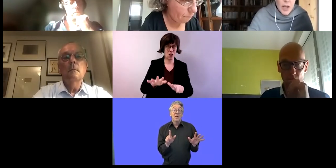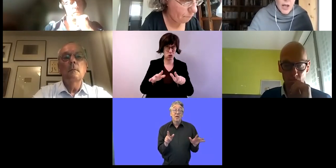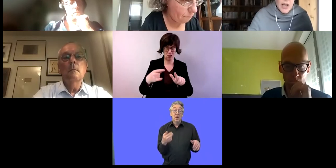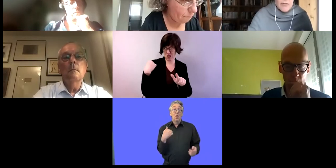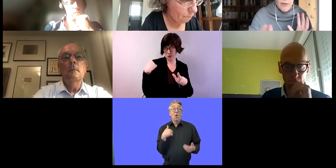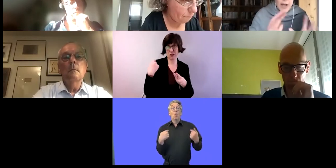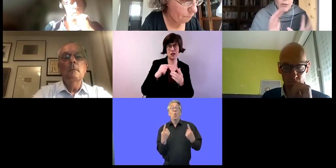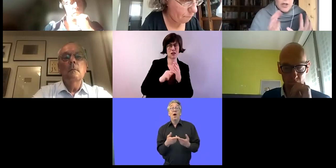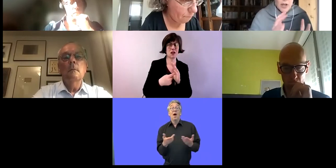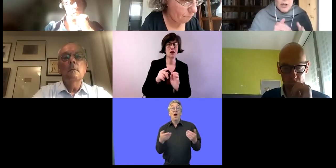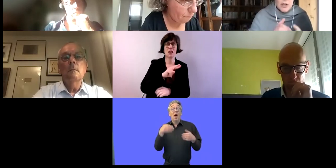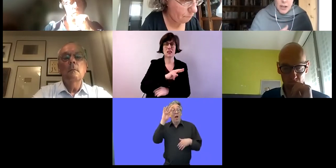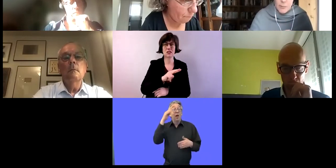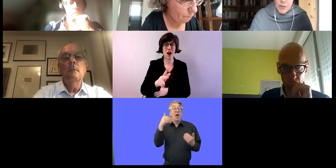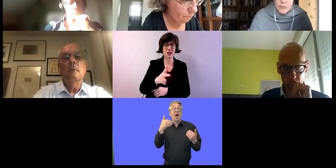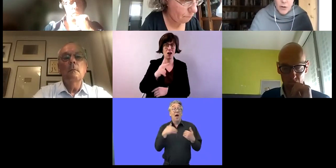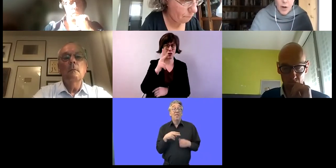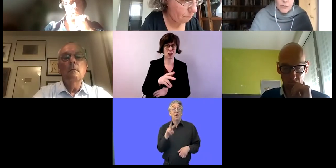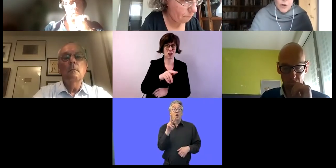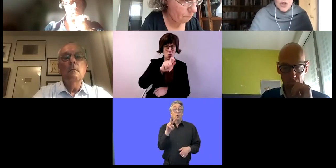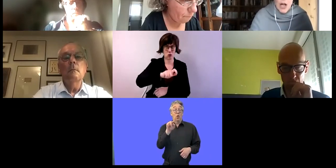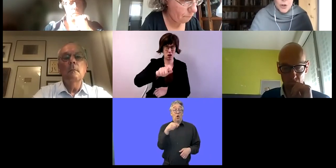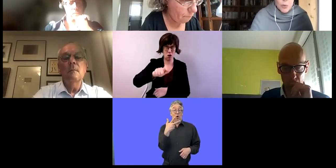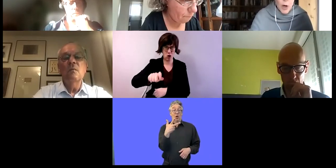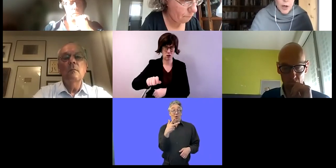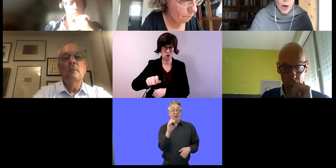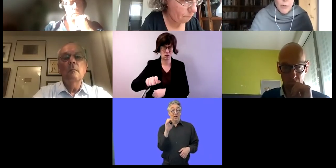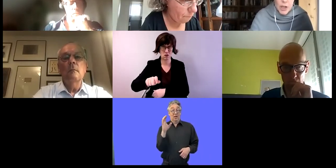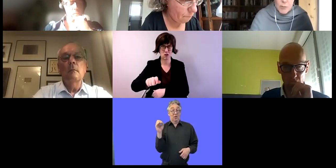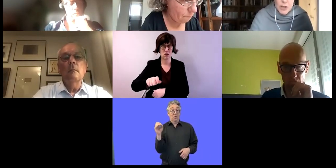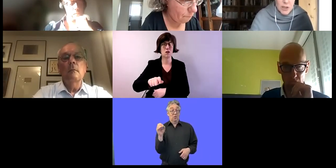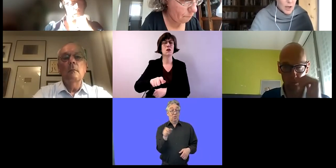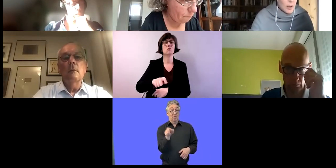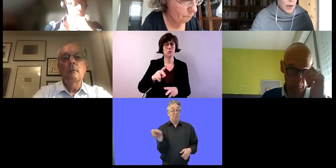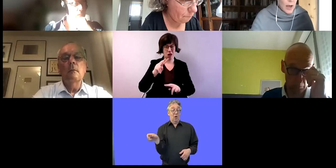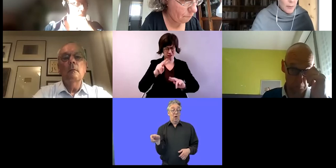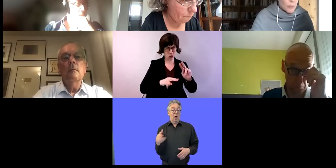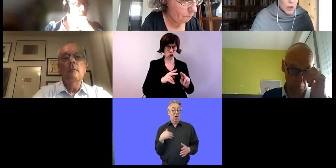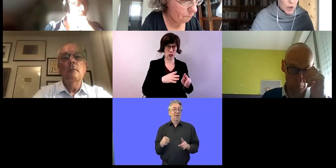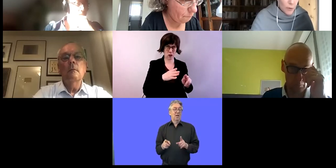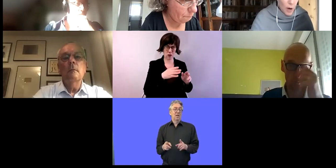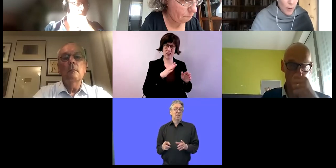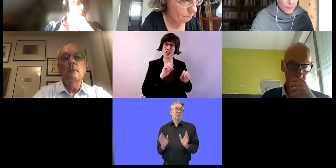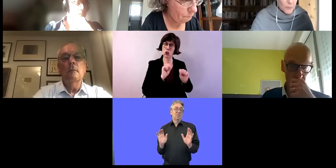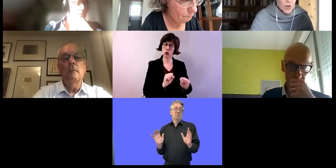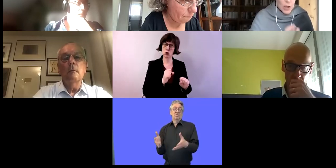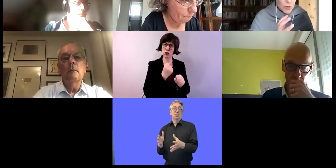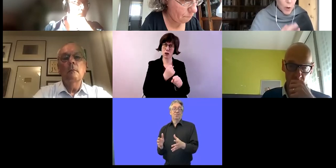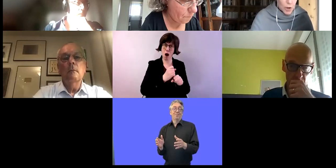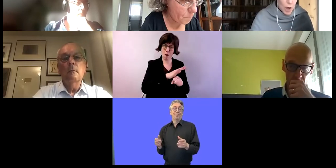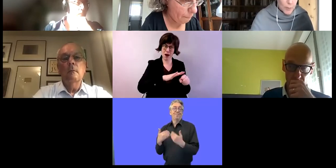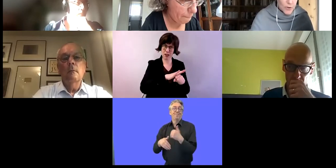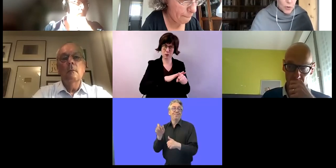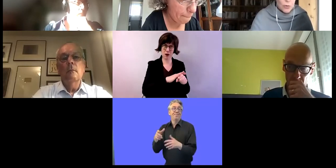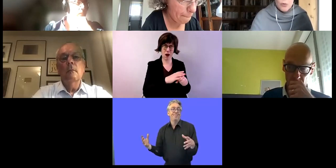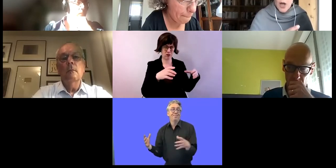2300 Menschen in unterschiedlichen geschützten Arbeitsbeschäftigungen oder